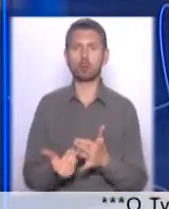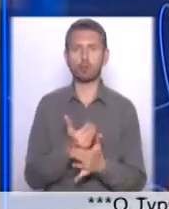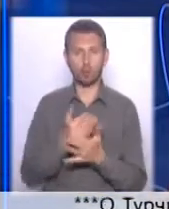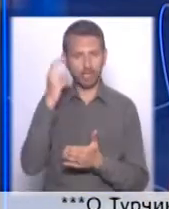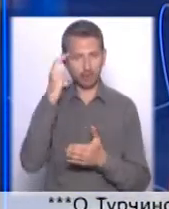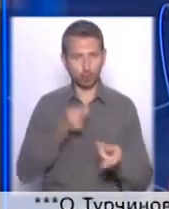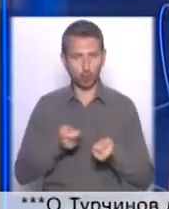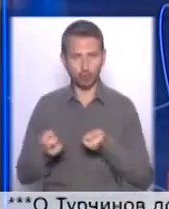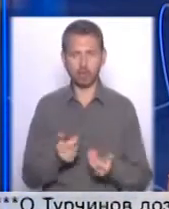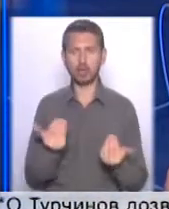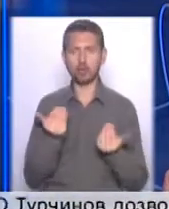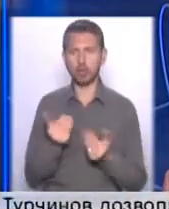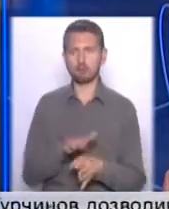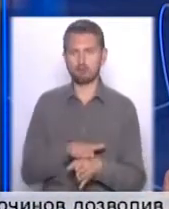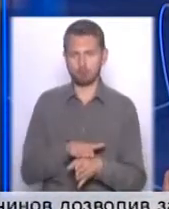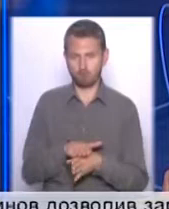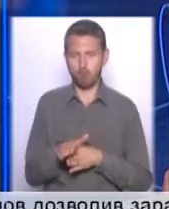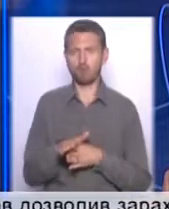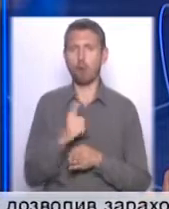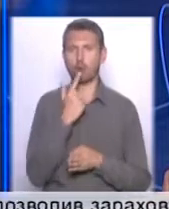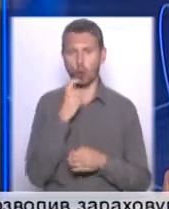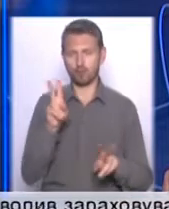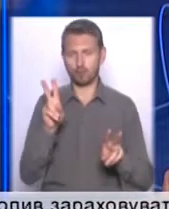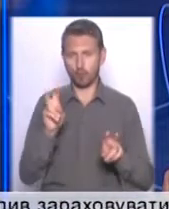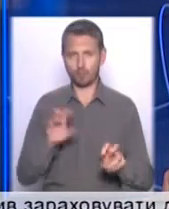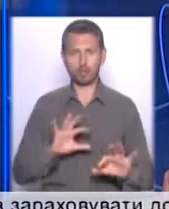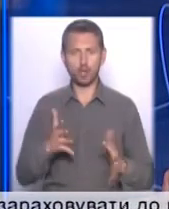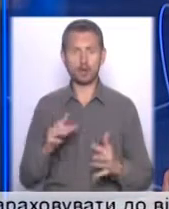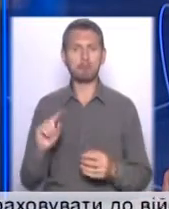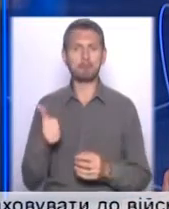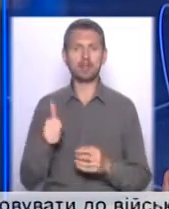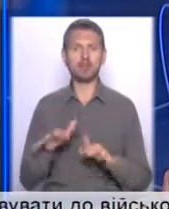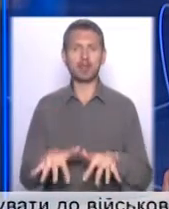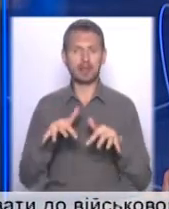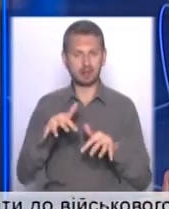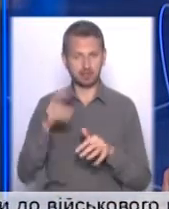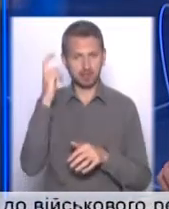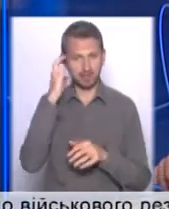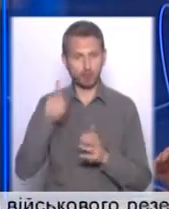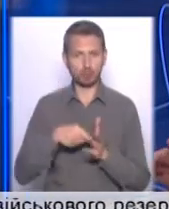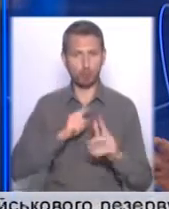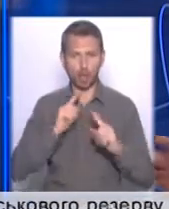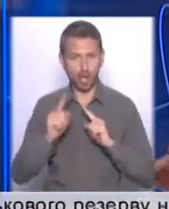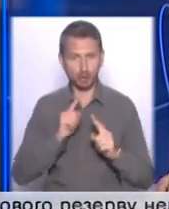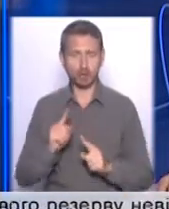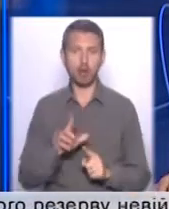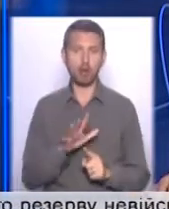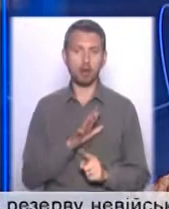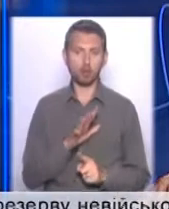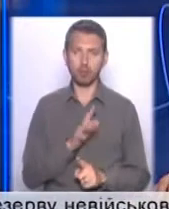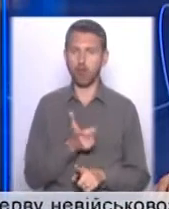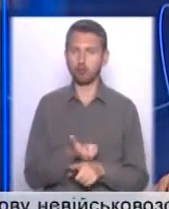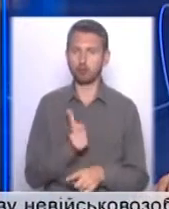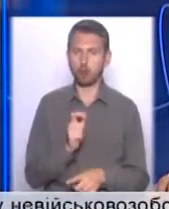влади. Сьогодні повнокровно, так би мовити, відбулася перша сесія новообраної Київської міської ради. Була вона така досить